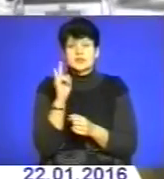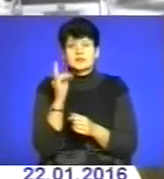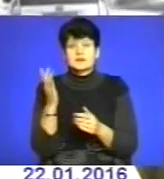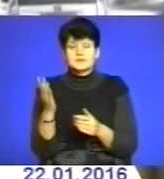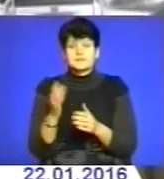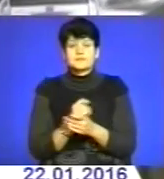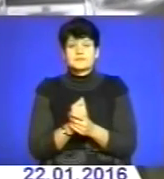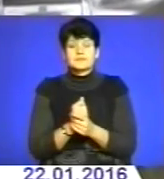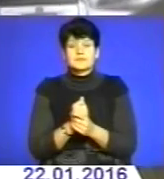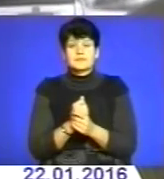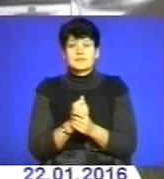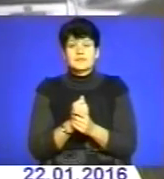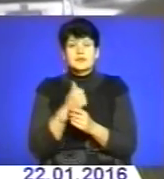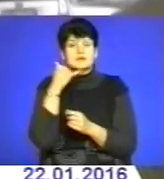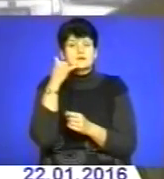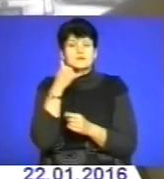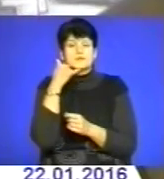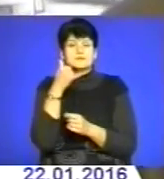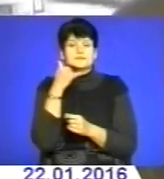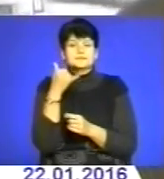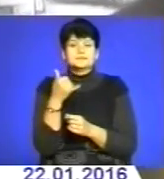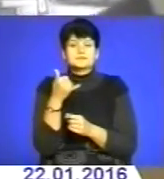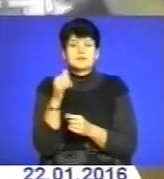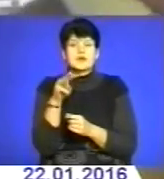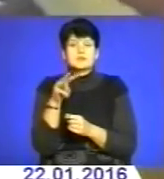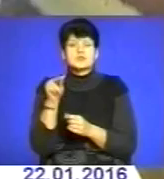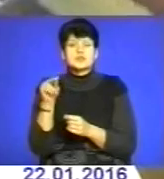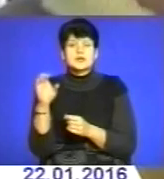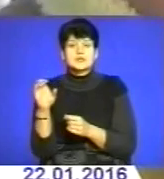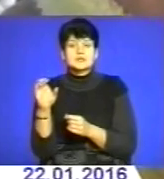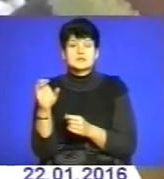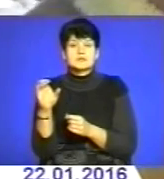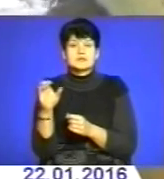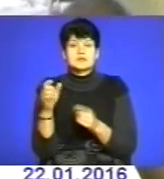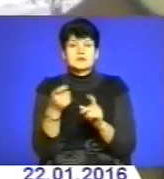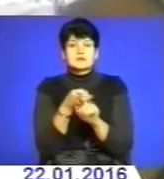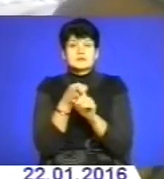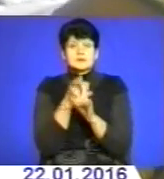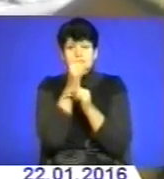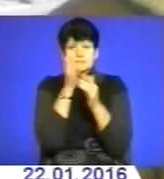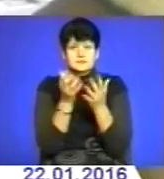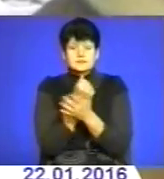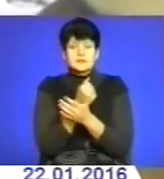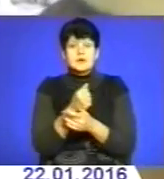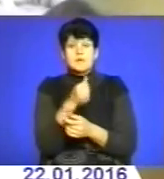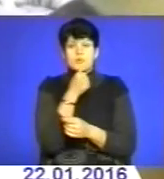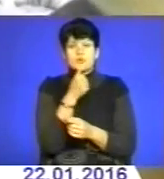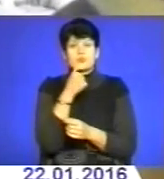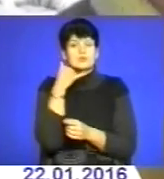Набирав на МЧС, але щось збой зв'язку було. Попробував набрати